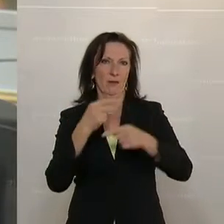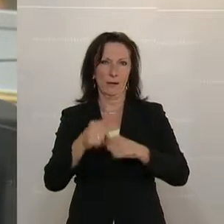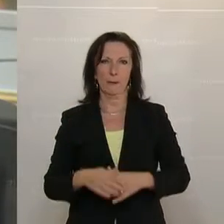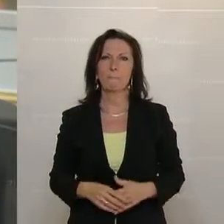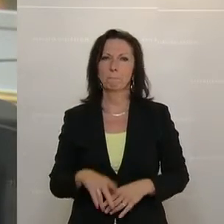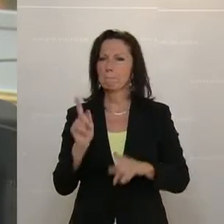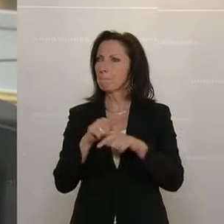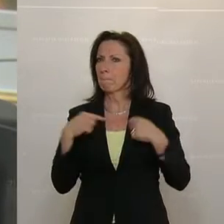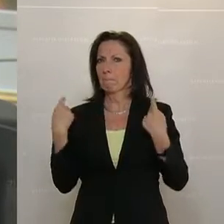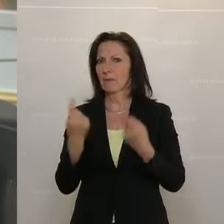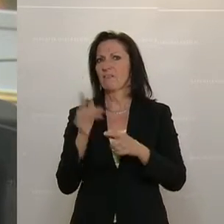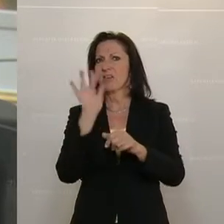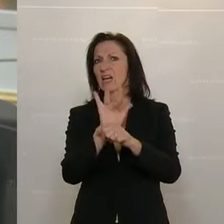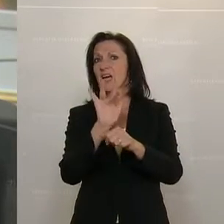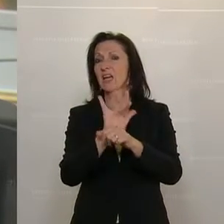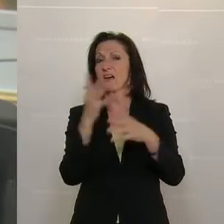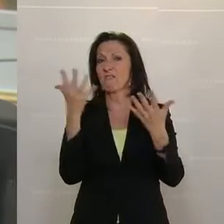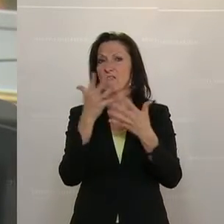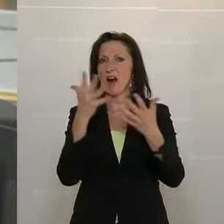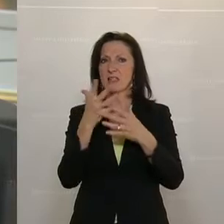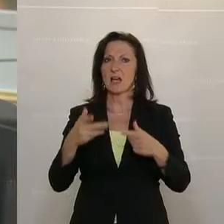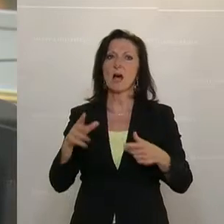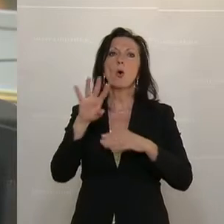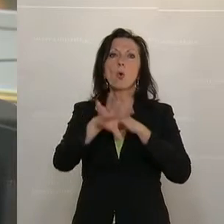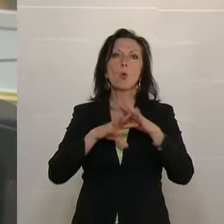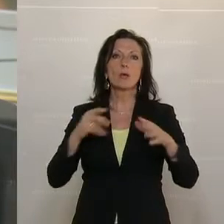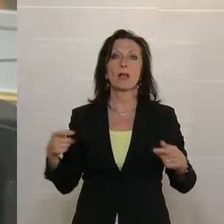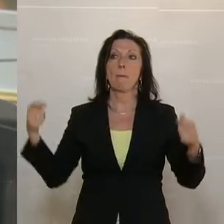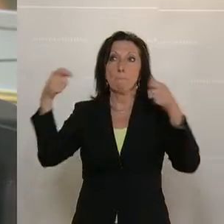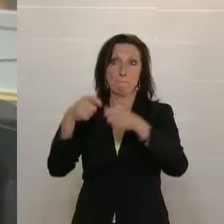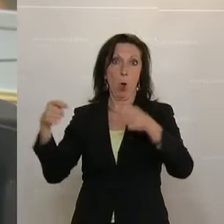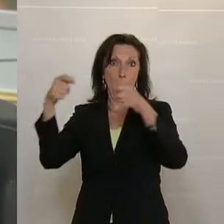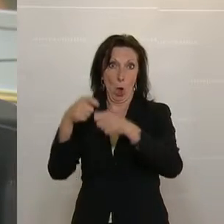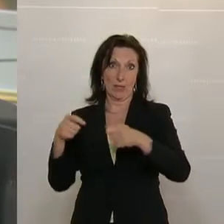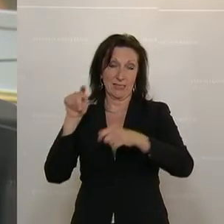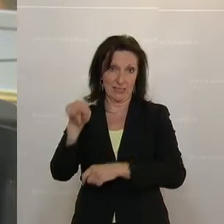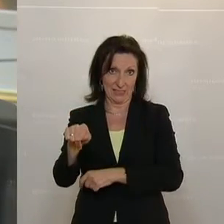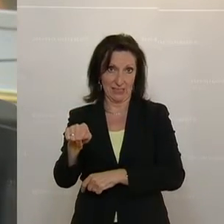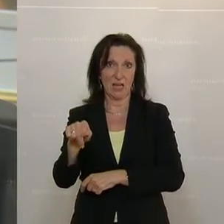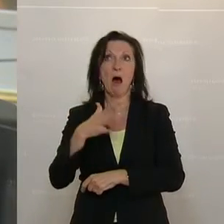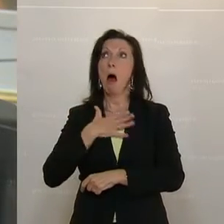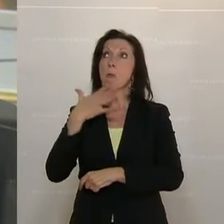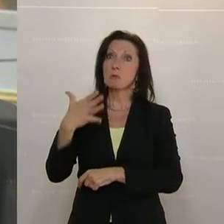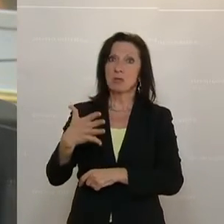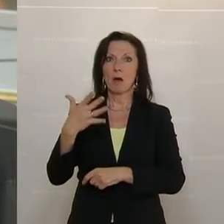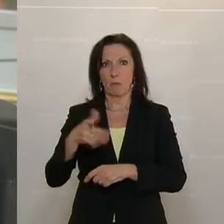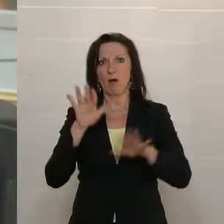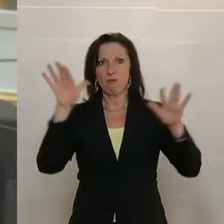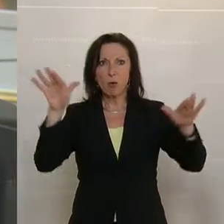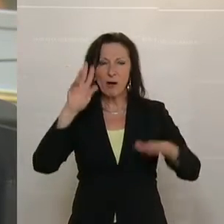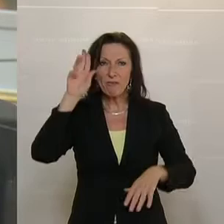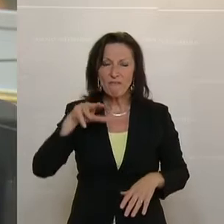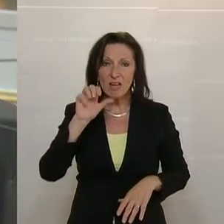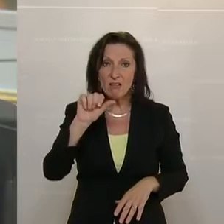Wir kritisieren die Ausnahme für börsennotierte Unternehmen in diesem Zusammenhang und damit auch die Ausnahme der Flughafen Wien AG,